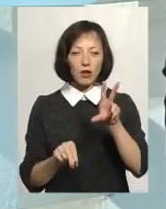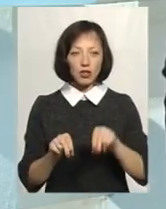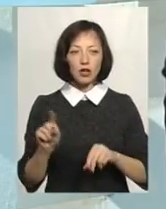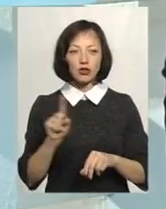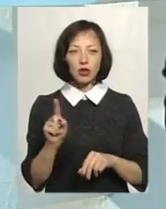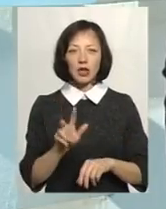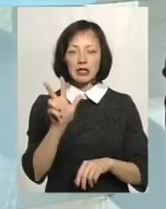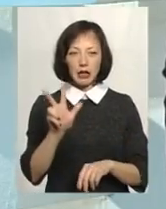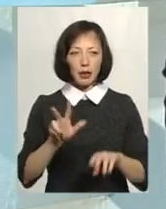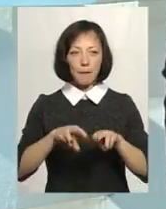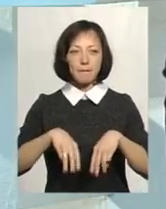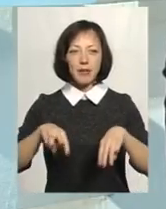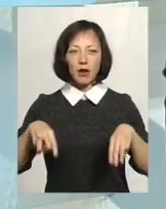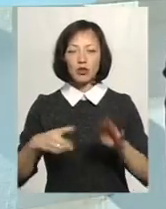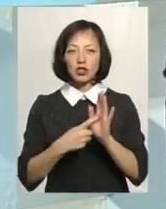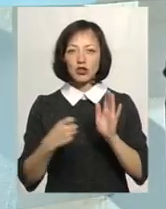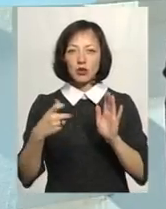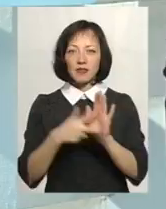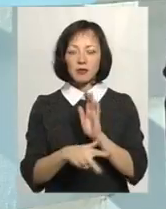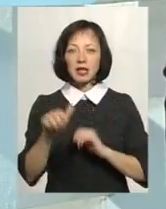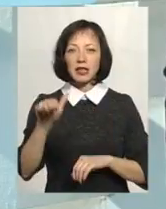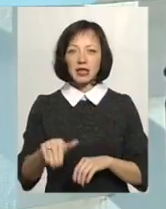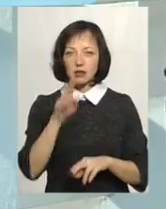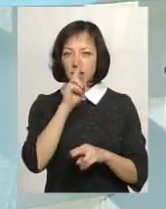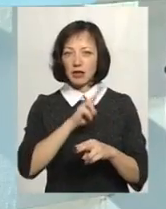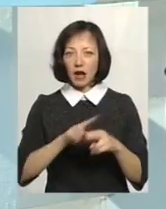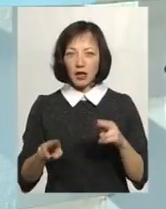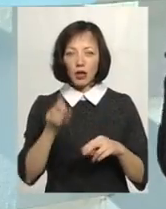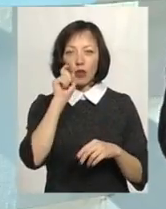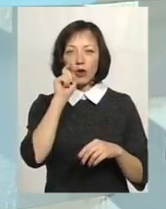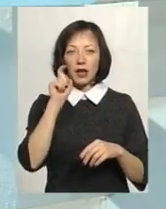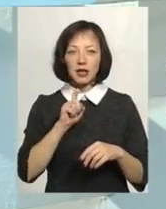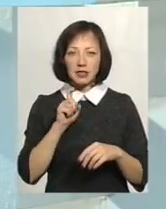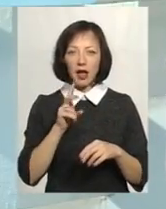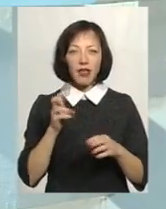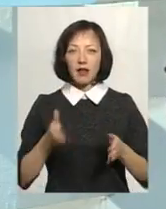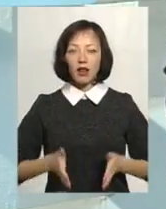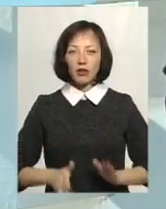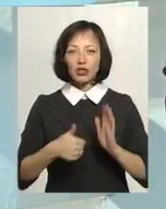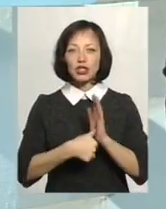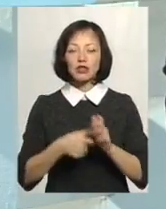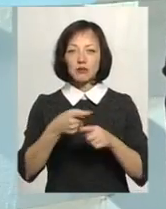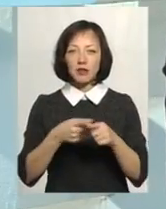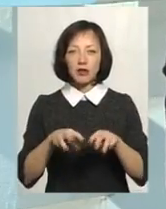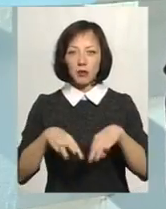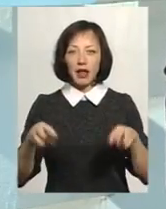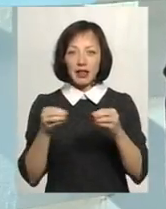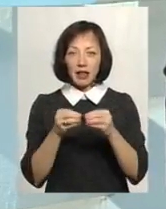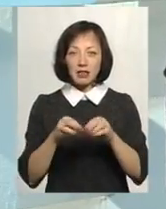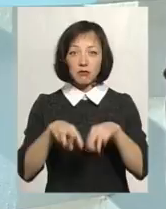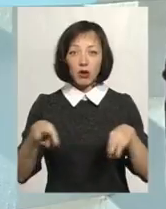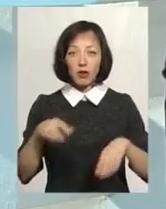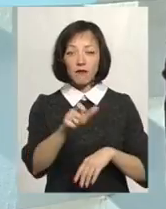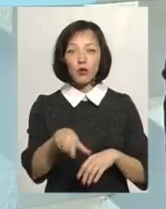3 мільйона 680 тисяч, що втратили українці і ненарожених 6,5 мільйона. 10 мільйонів